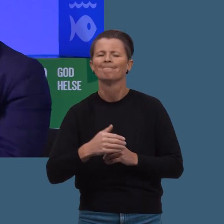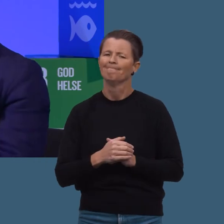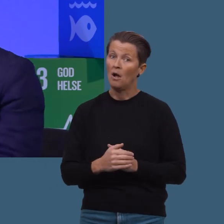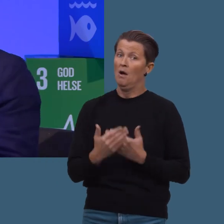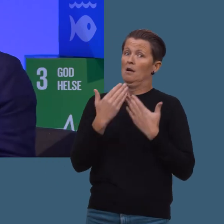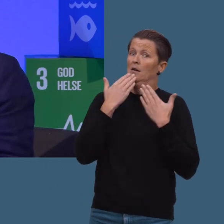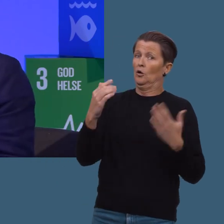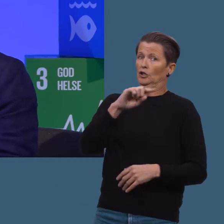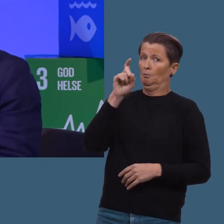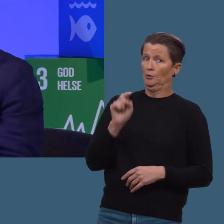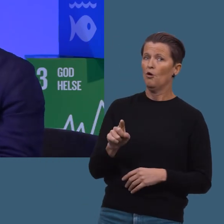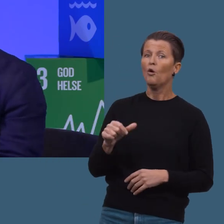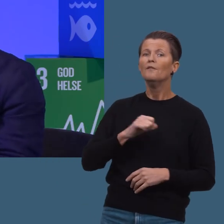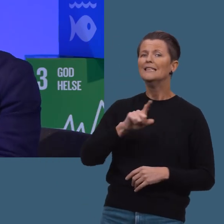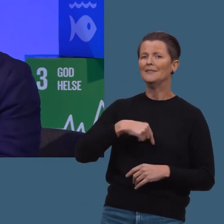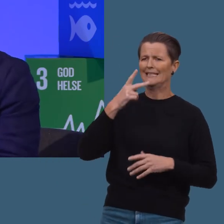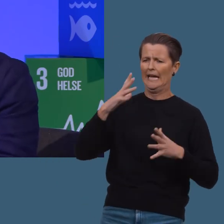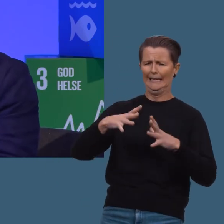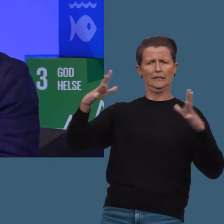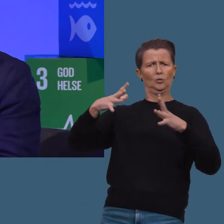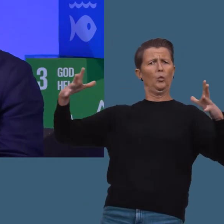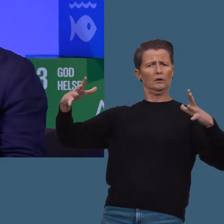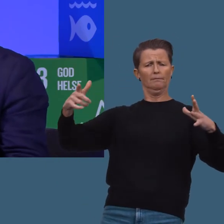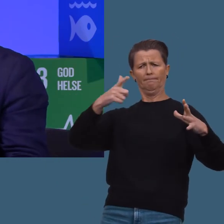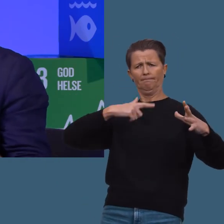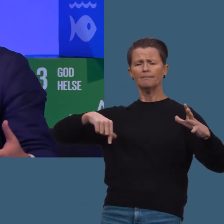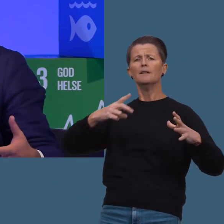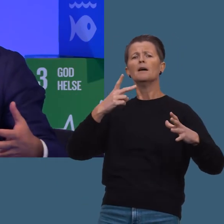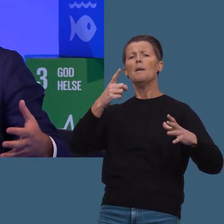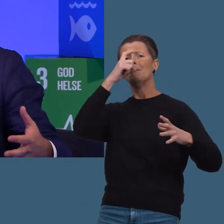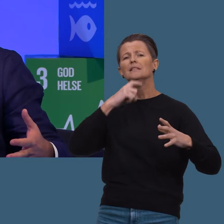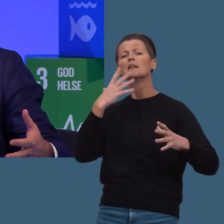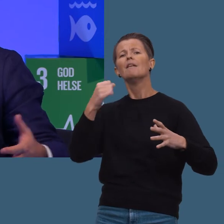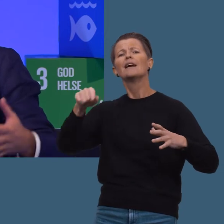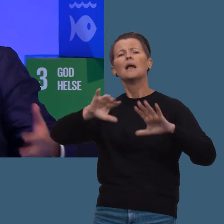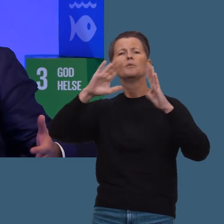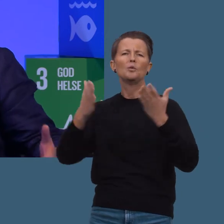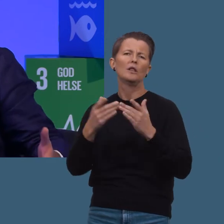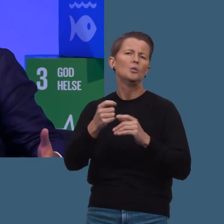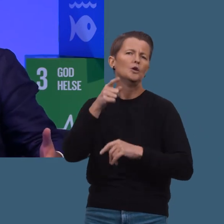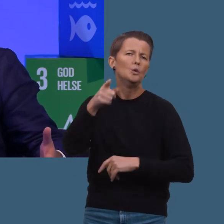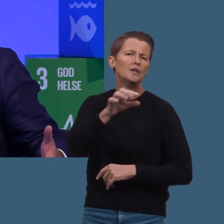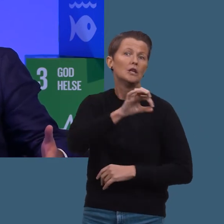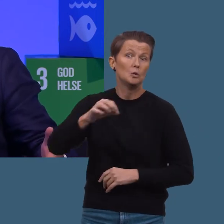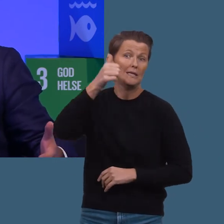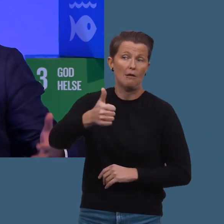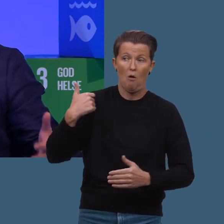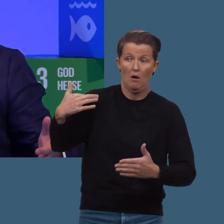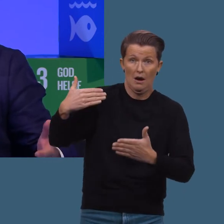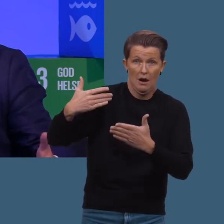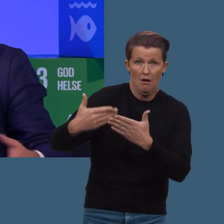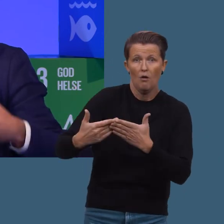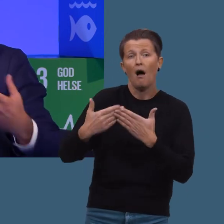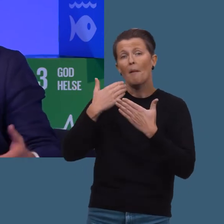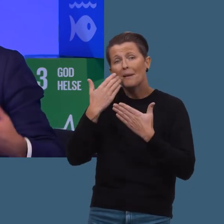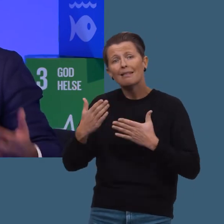Det er et kjempegodt spørsmål, og hvis du ser stort på det, så er det sånn at vi mennesker har vært på denne jordkloden i noen hundre tusen år. Og det har stort